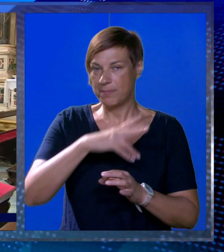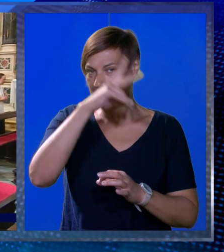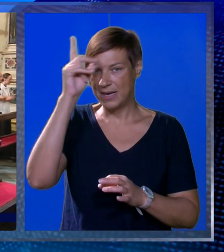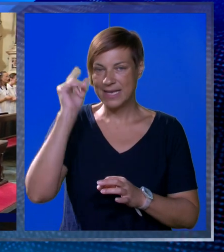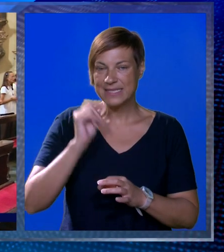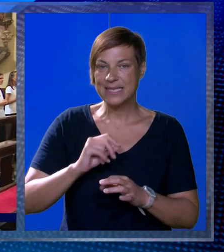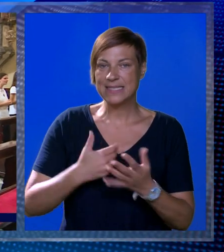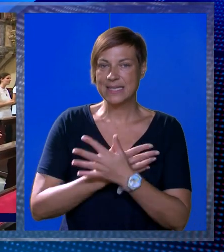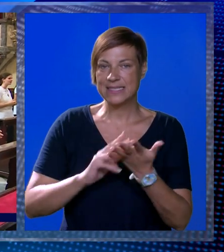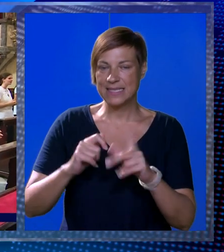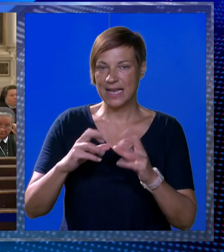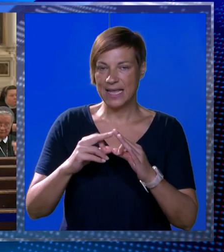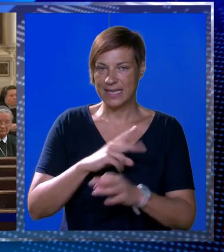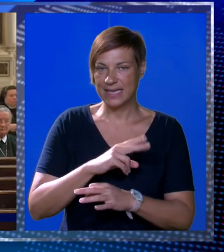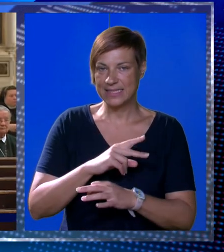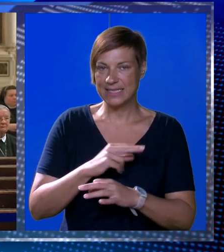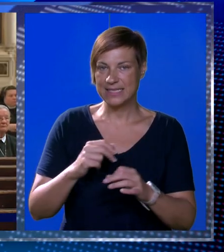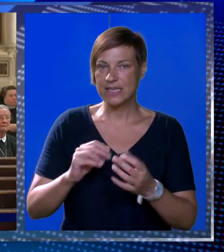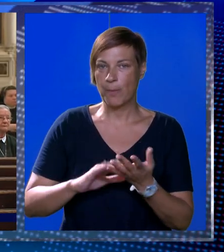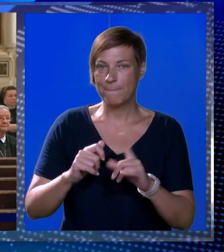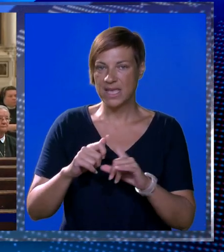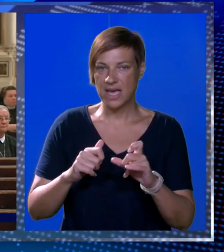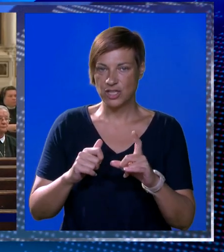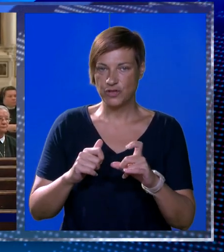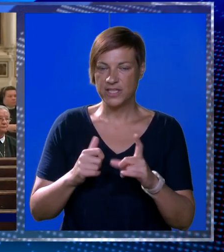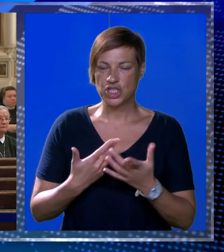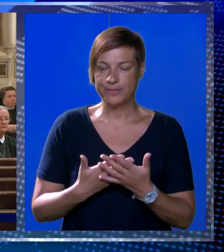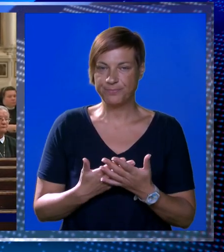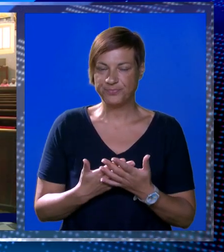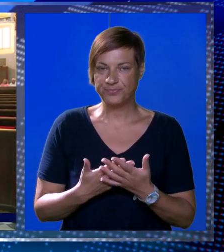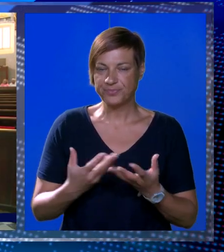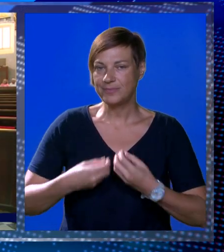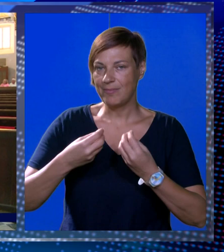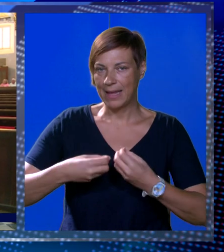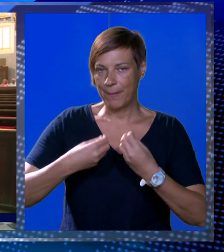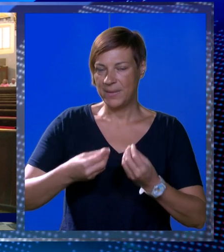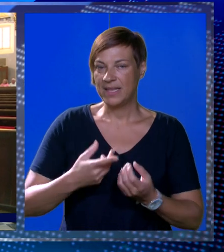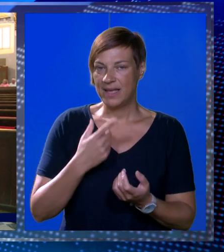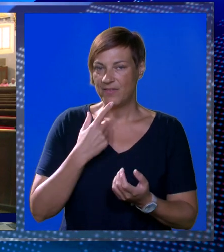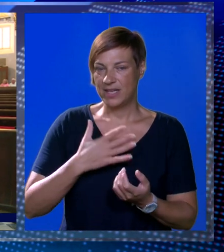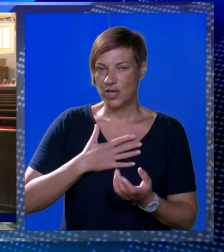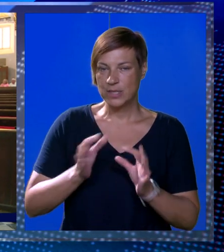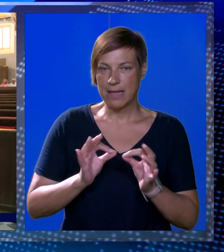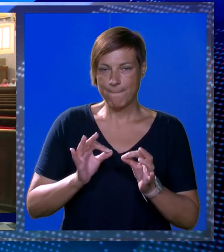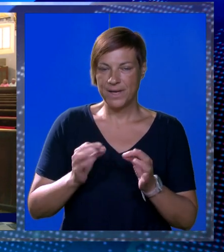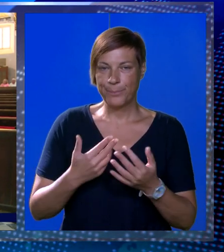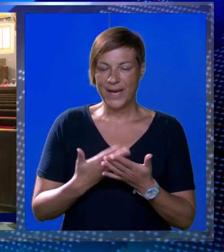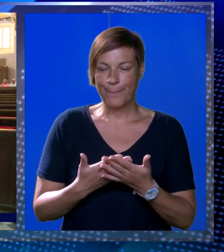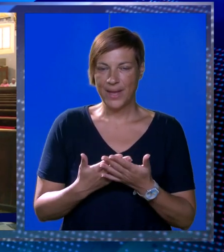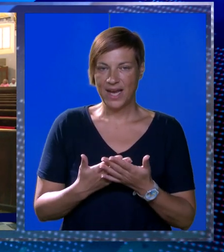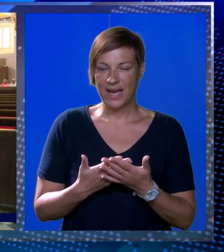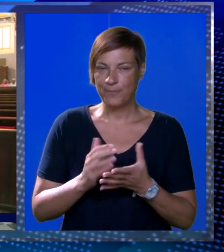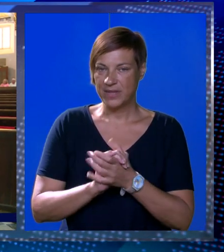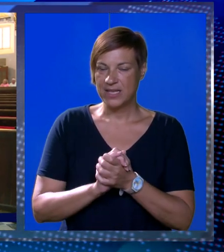sestra Blaženka Zelenika zajedno sa sestrom Kristom Mijatović. Predavanje koje sam pripremila